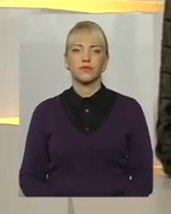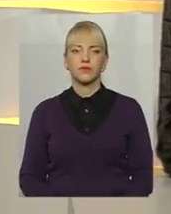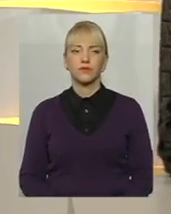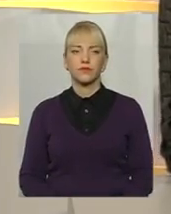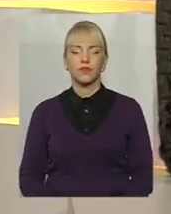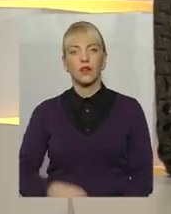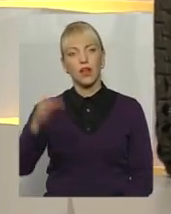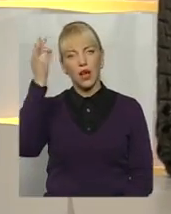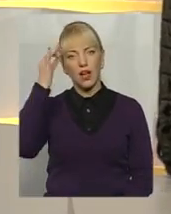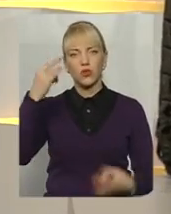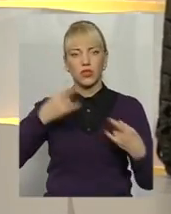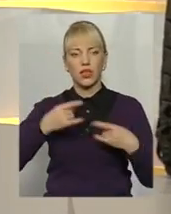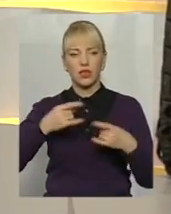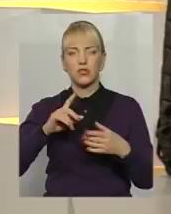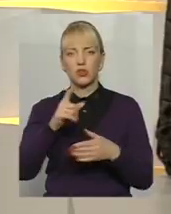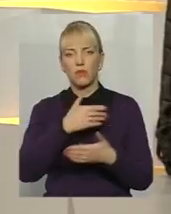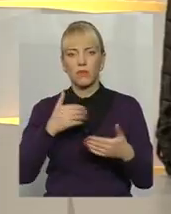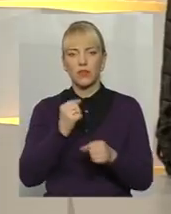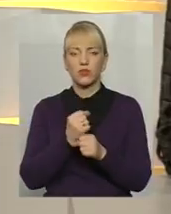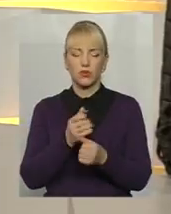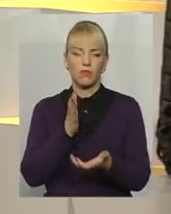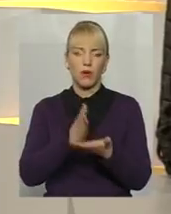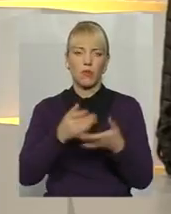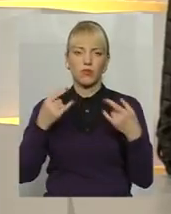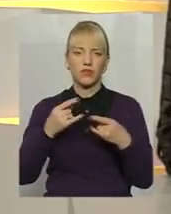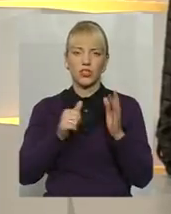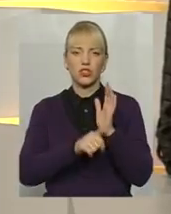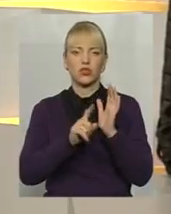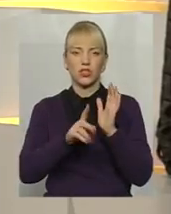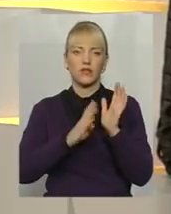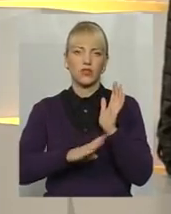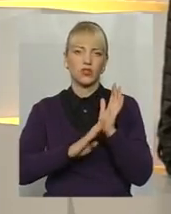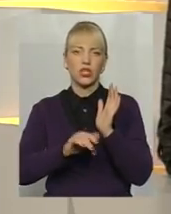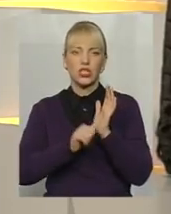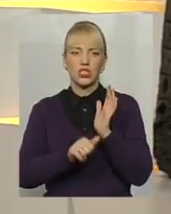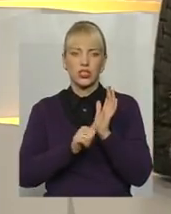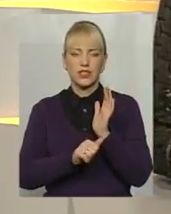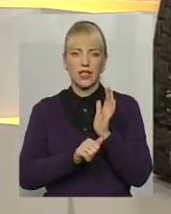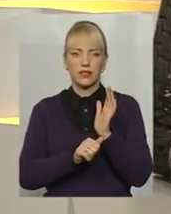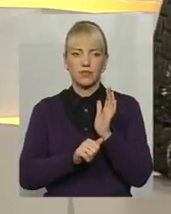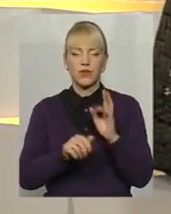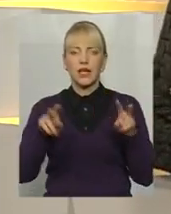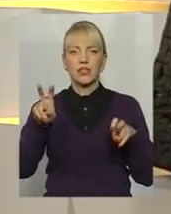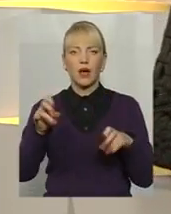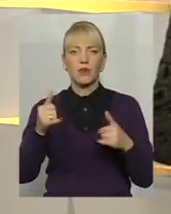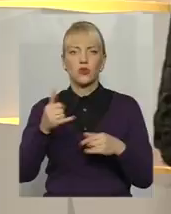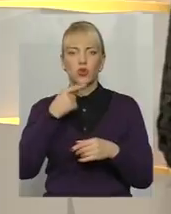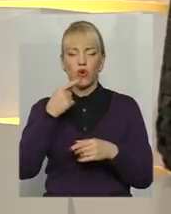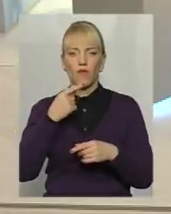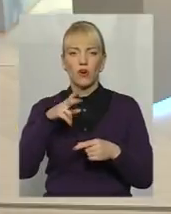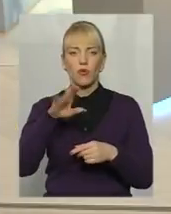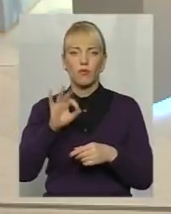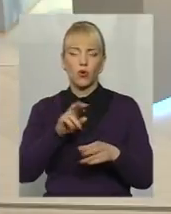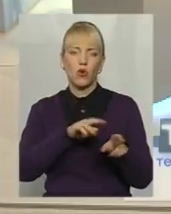Нагадую телеглядачам, працюємо для вас у прямому ефірі 61-90-60. Тема сьогодні говоримо